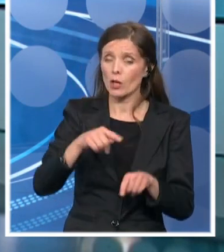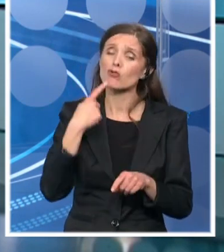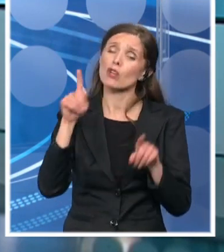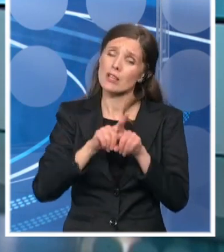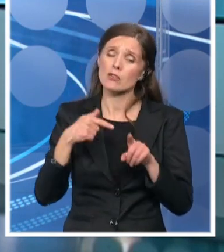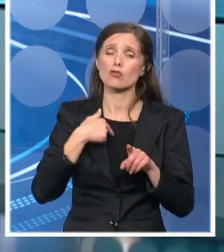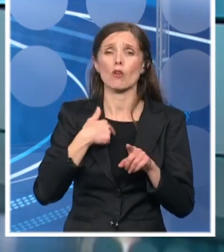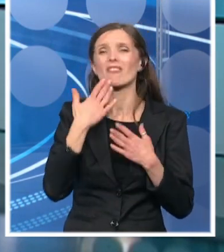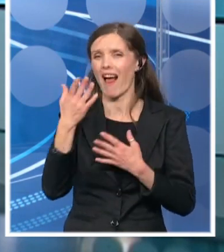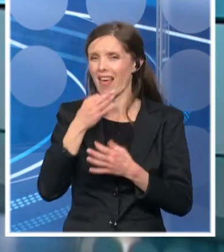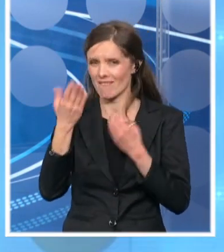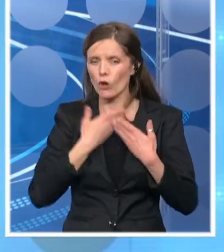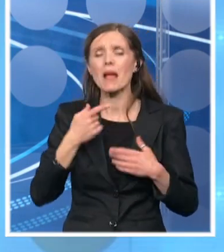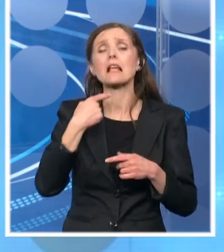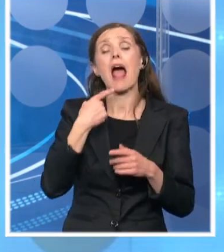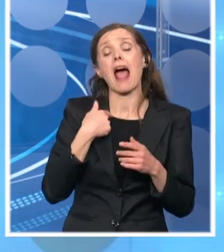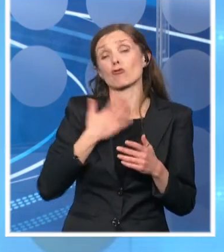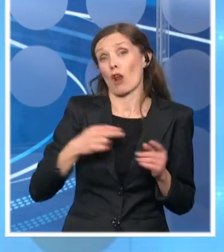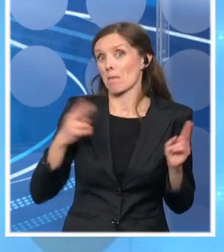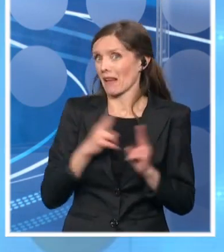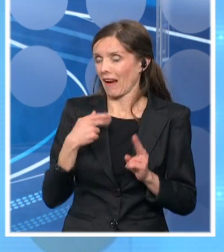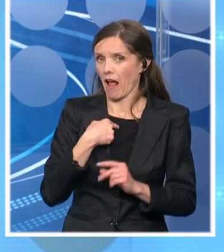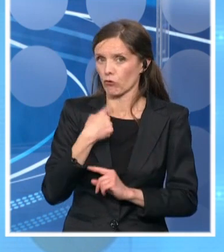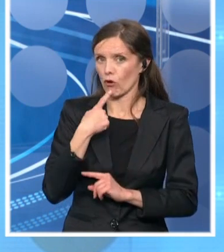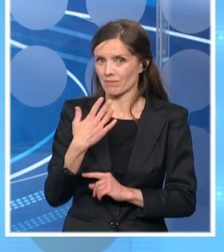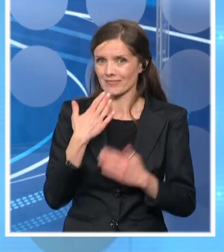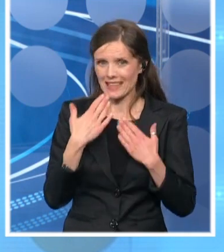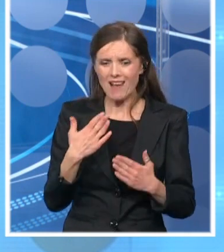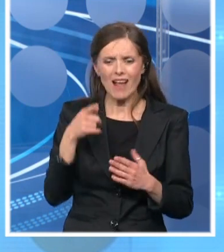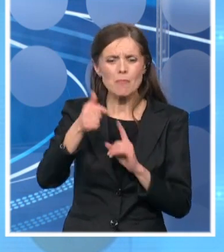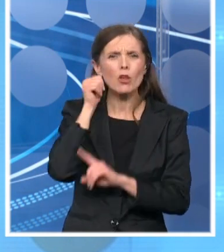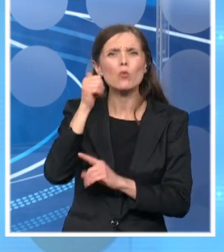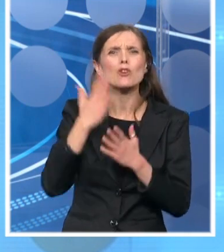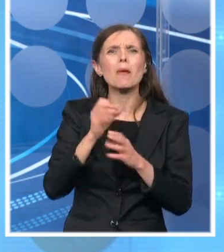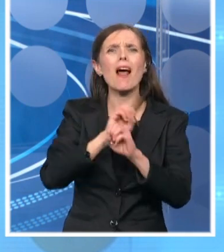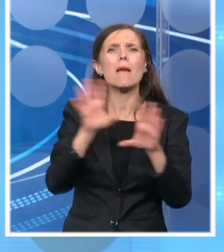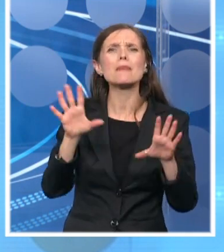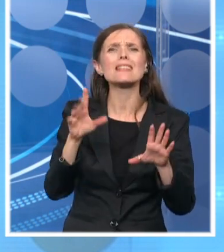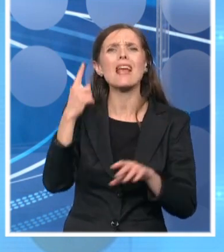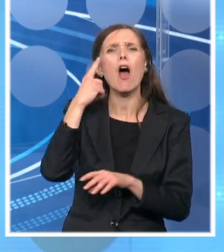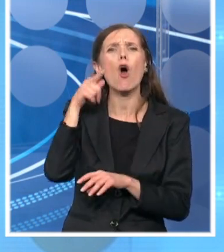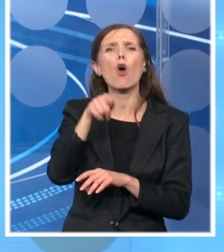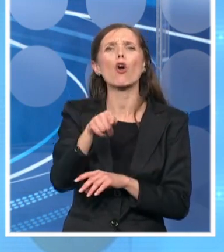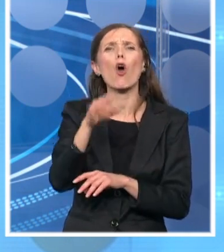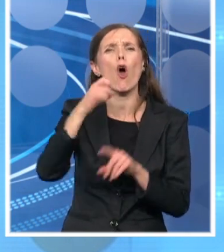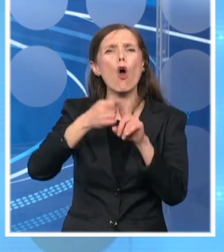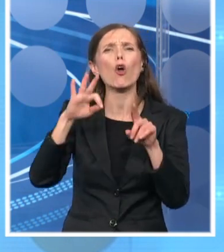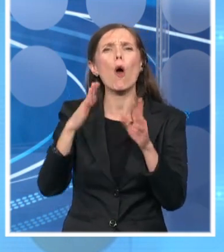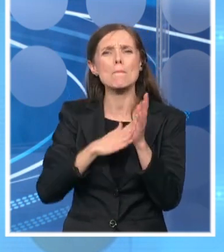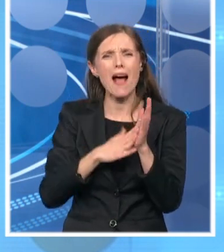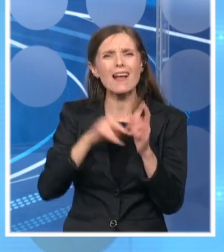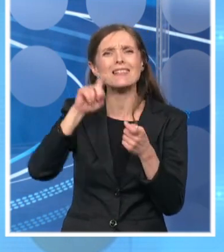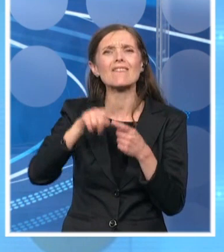vam, a želim samo kratko da vas se zahvalim na ovoj emisiji od juče oko magazinu vakcinaciji. Bila je zaista